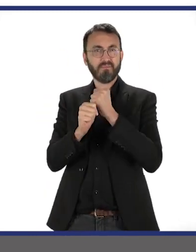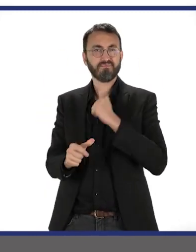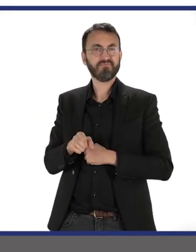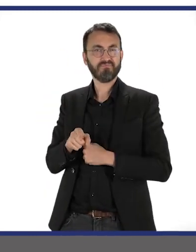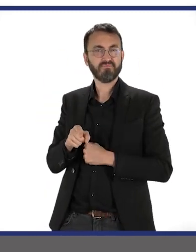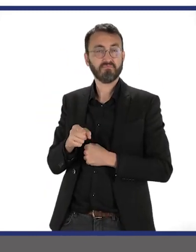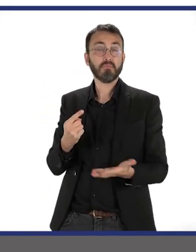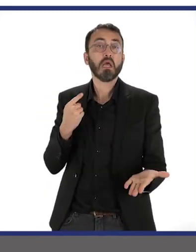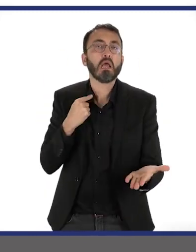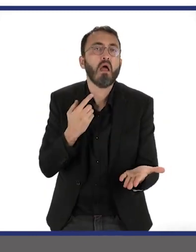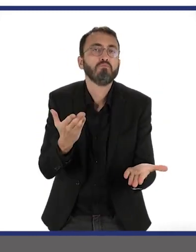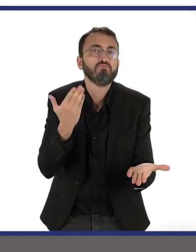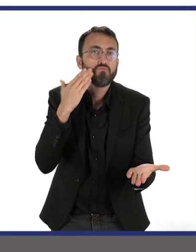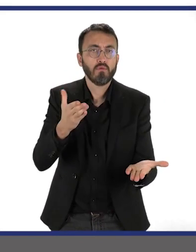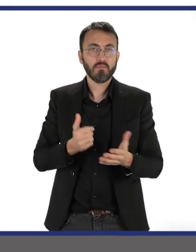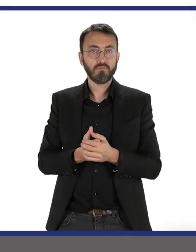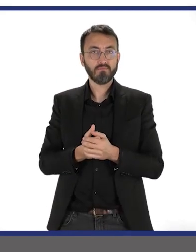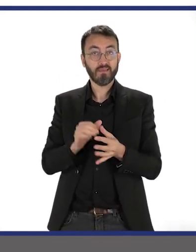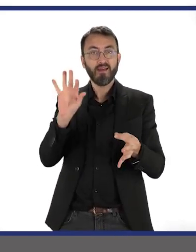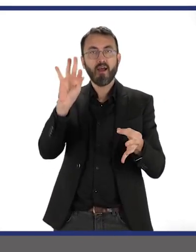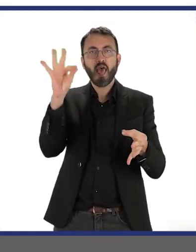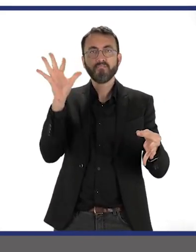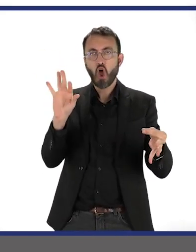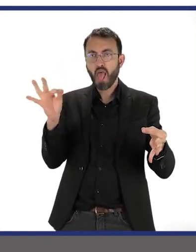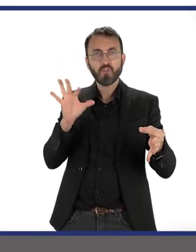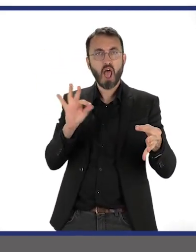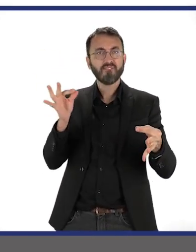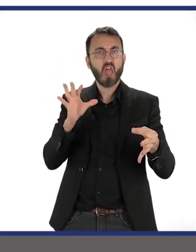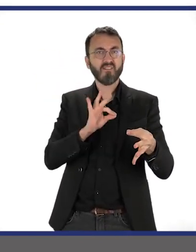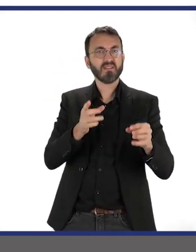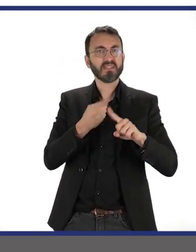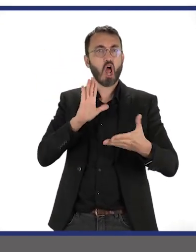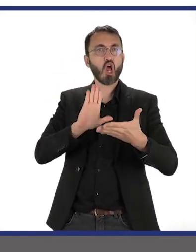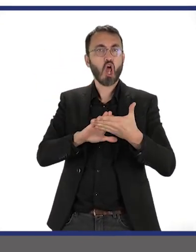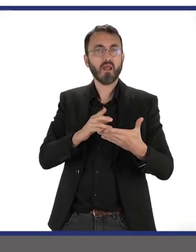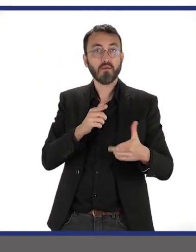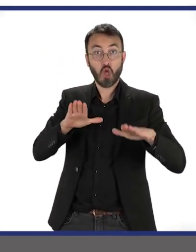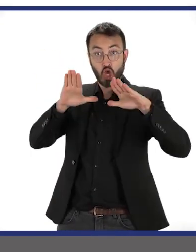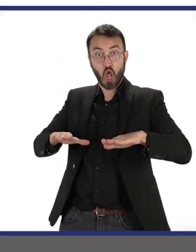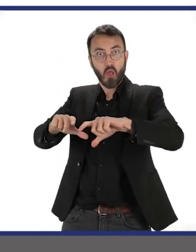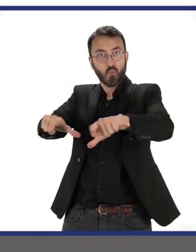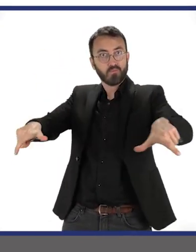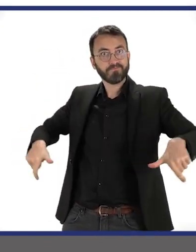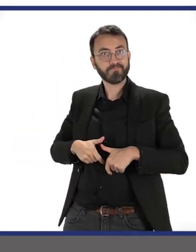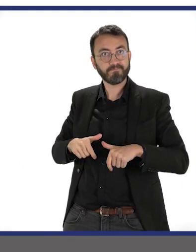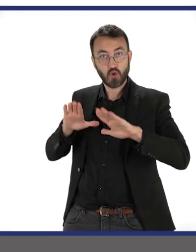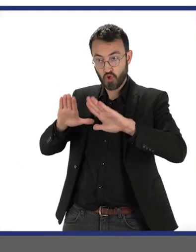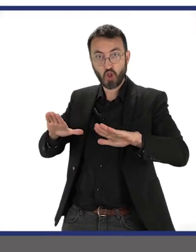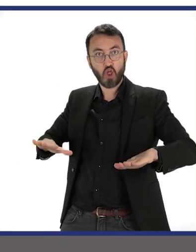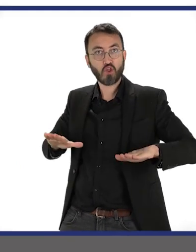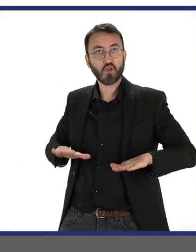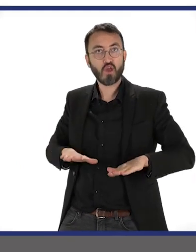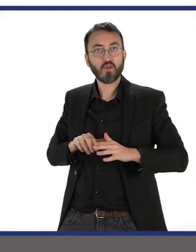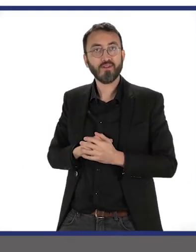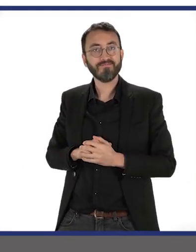'est la feuille de recueil d'aisselle. Du caca, quoi. Retirez les languettes sur les autocollants, puis vous collez la feuille sur la